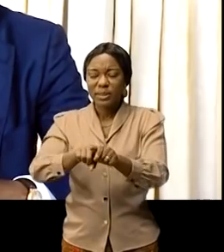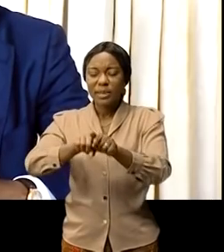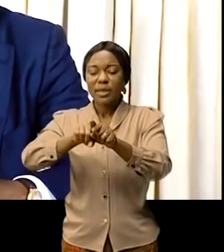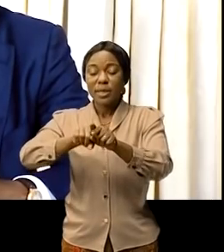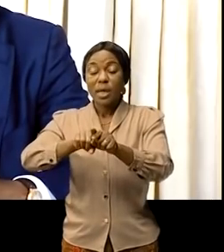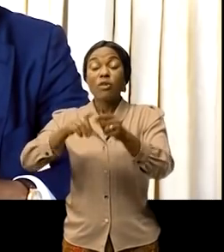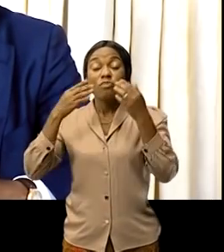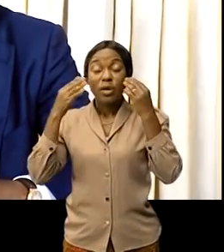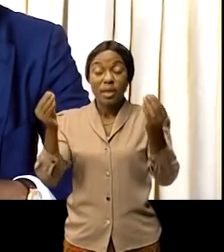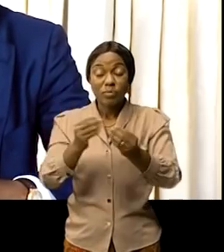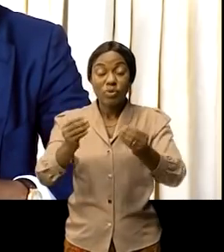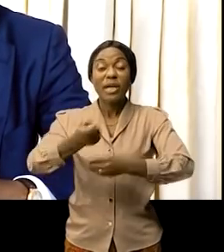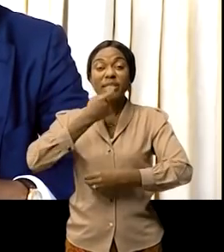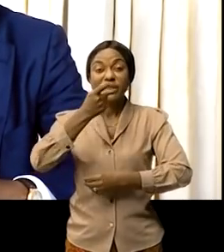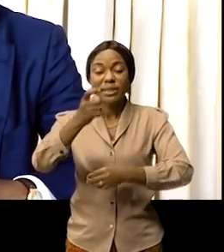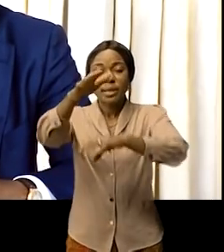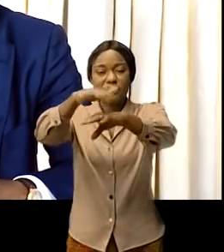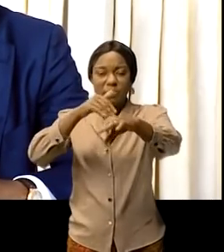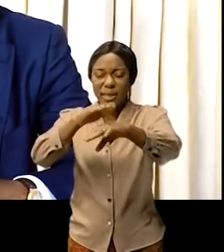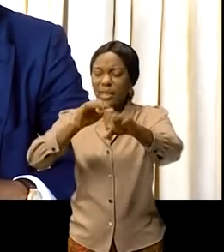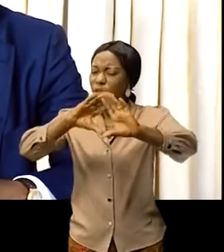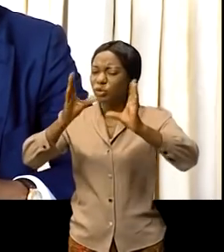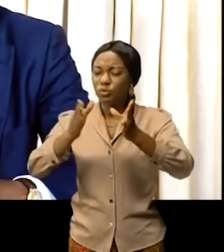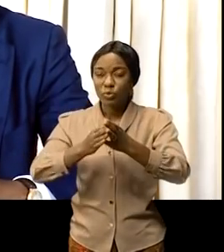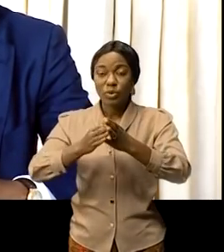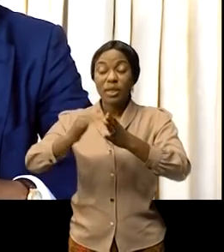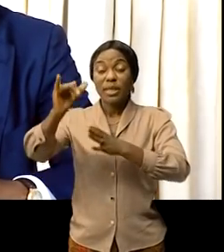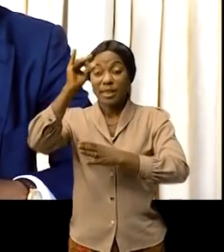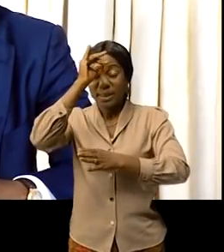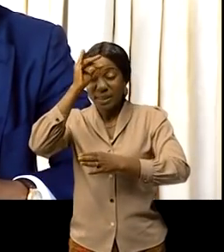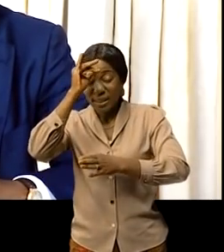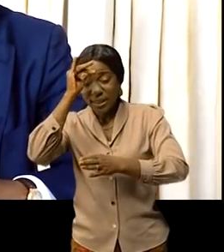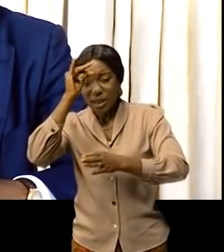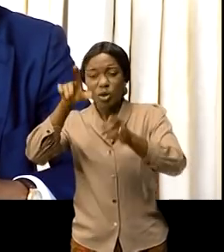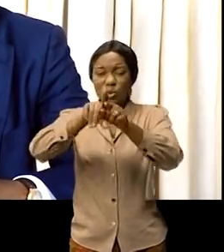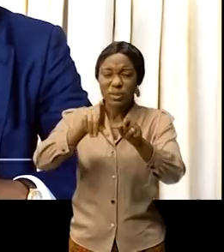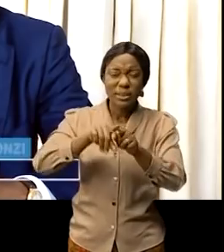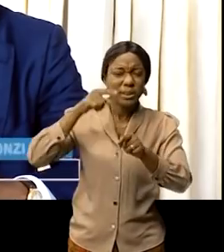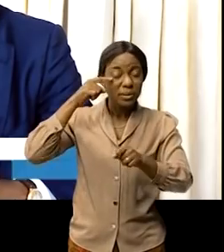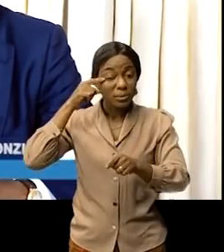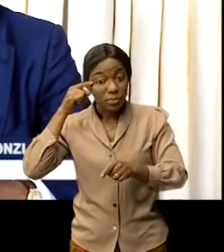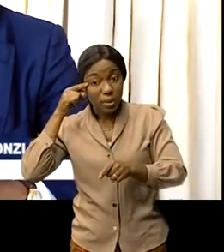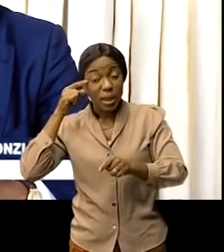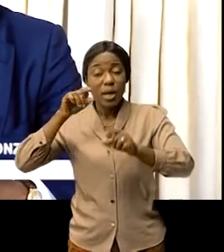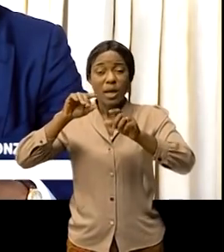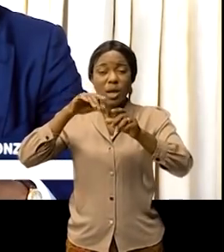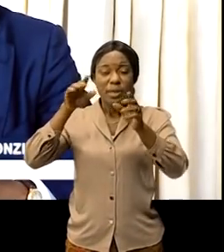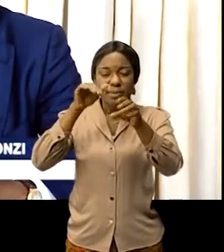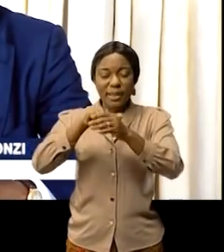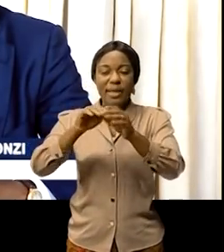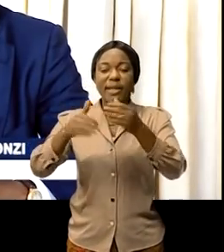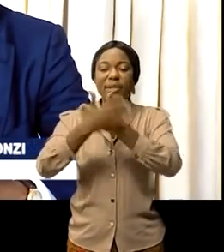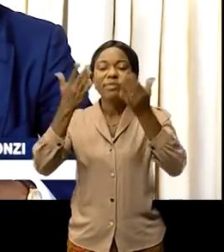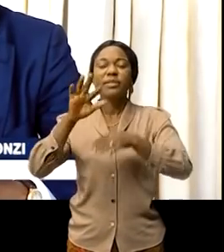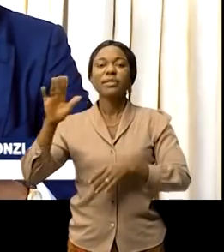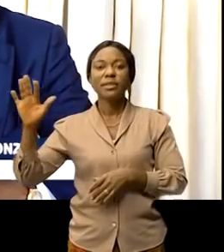lance un appel à tous les espatriers qui exercent leurs activités dans la ville de Kinshasa